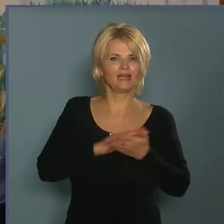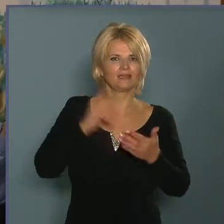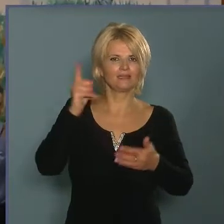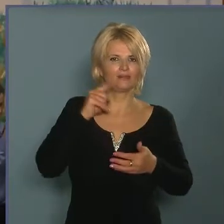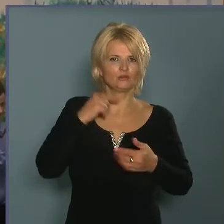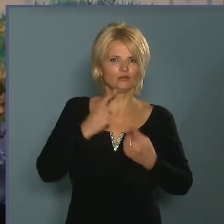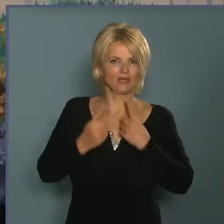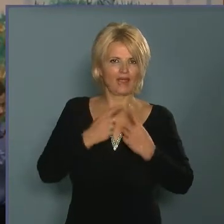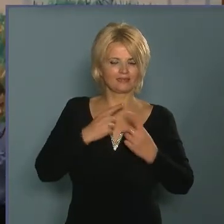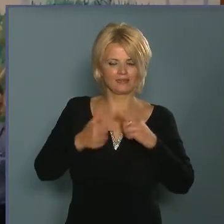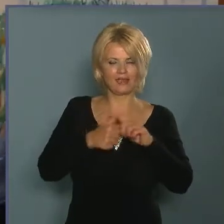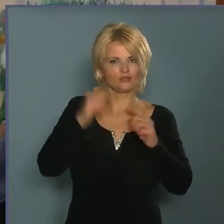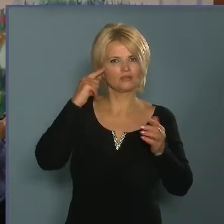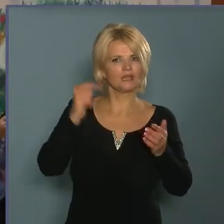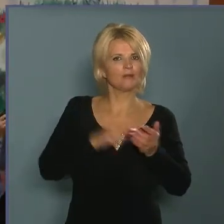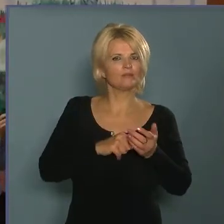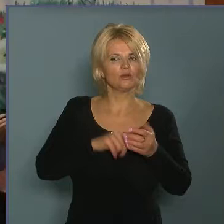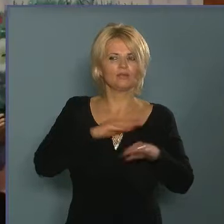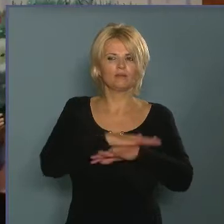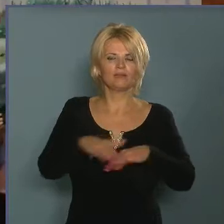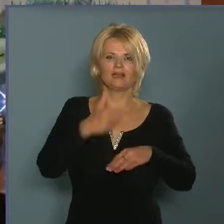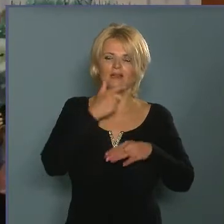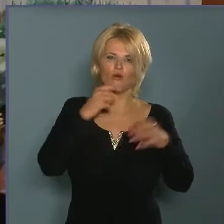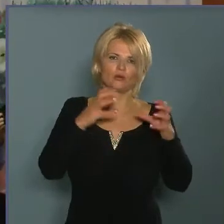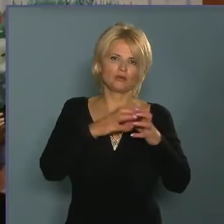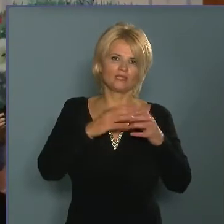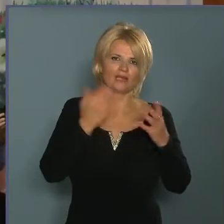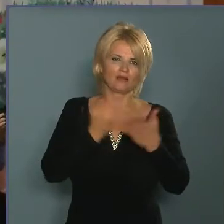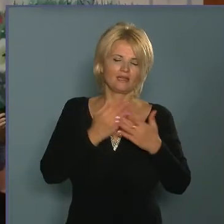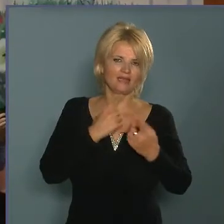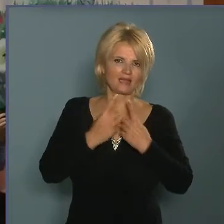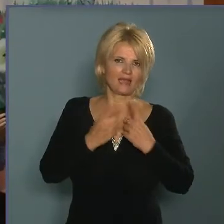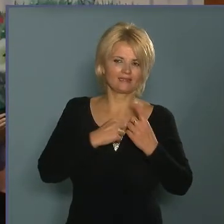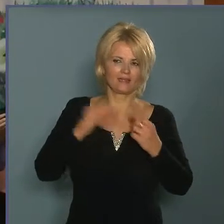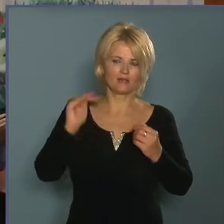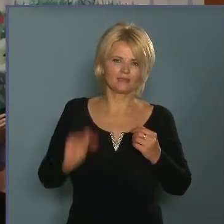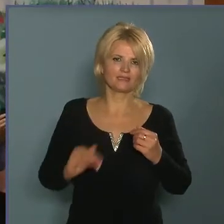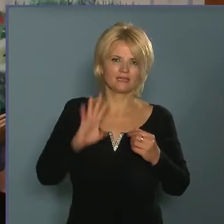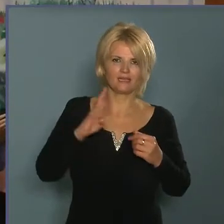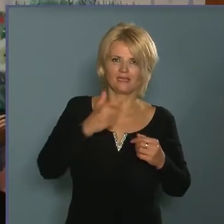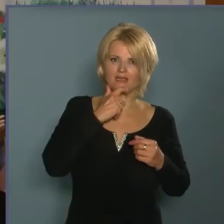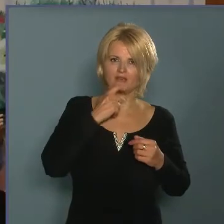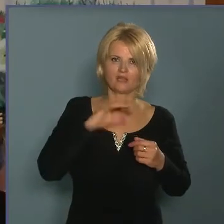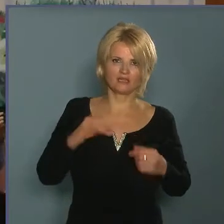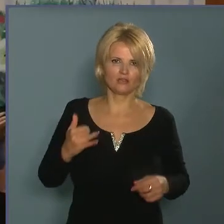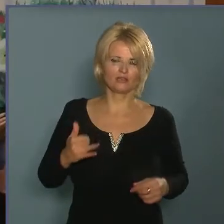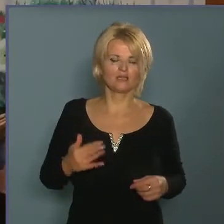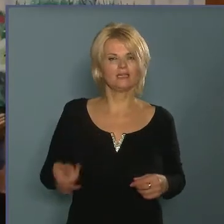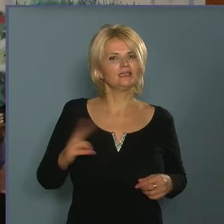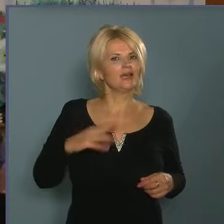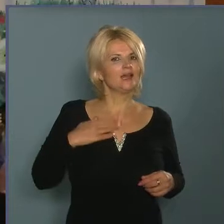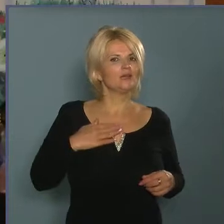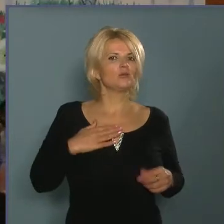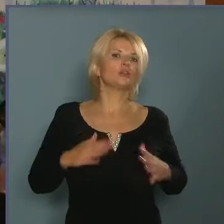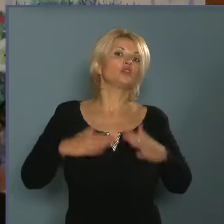vesznek ide? Első szempontunk az az volt, hogy minden korosztálynak legyen játéka, tehát az egészen piciknek, négy éveseknek is, mert nálunk nagyon nagy a gyerek